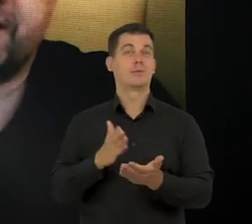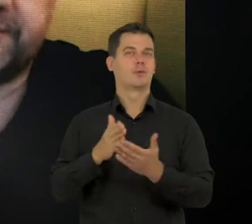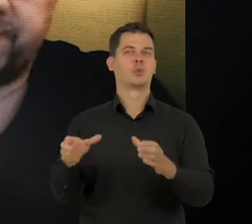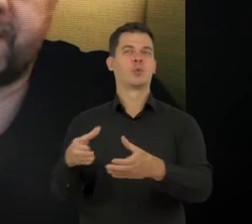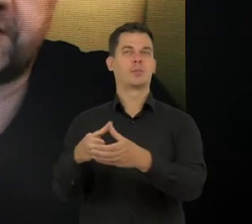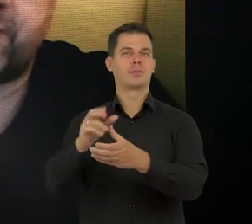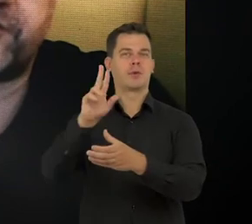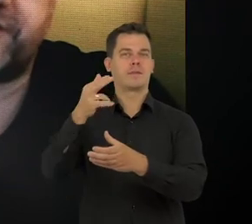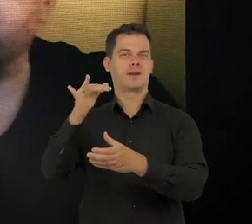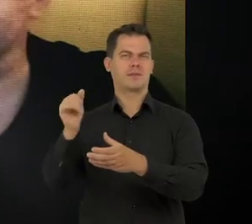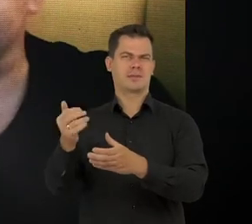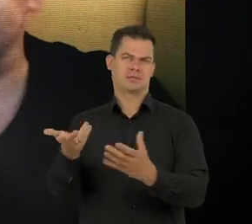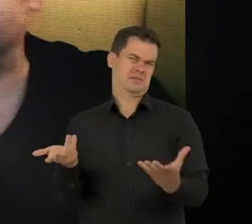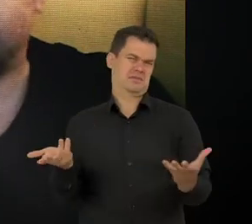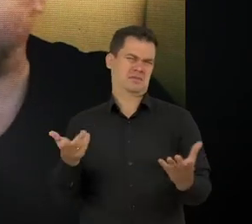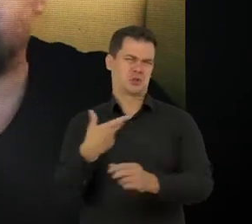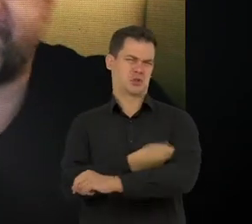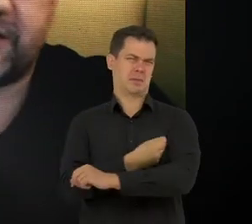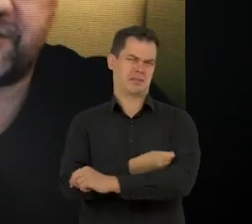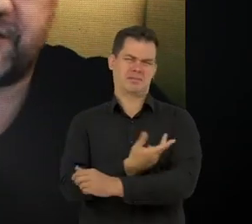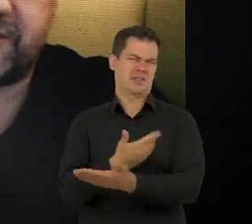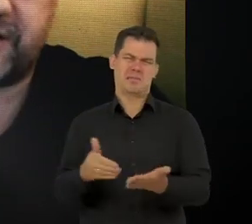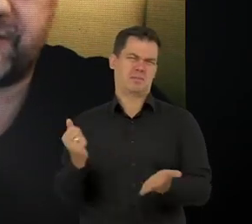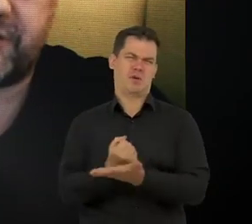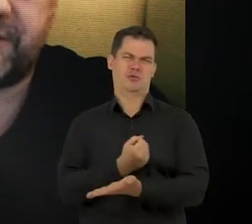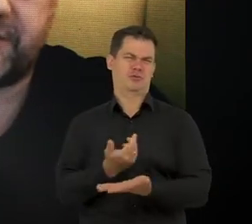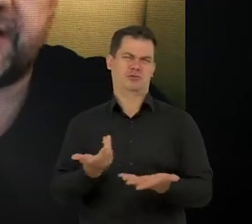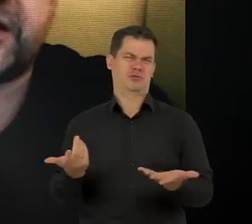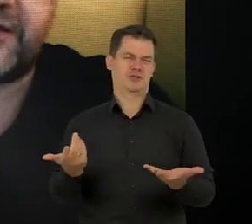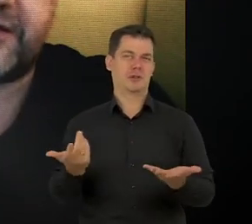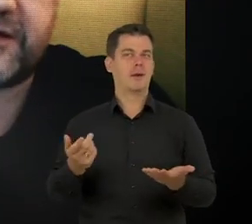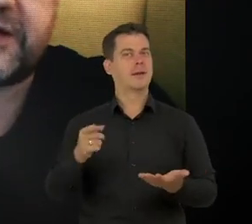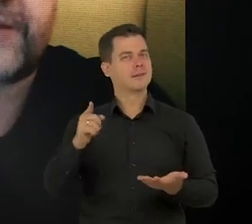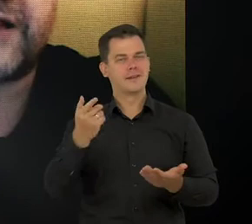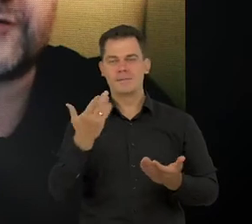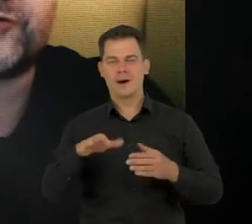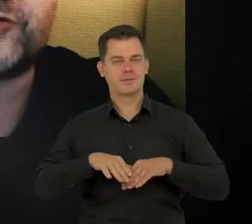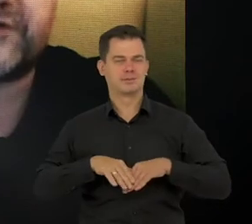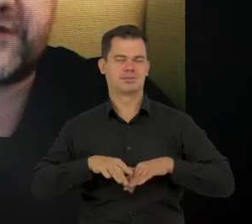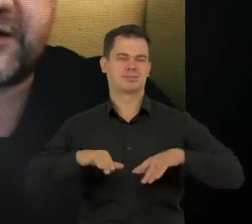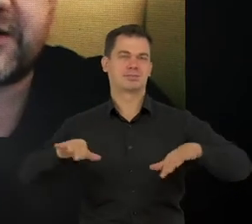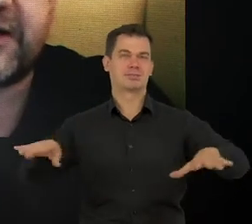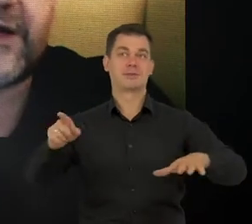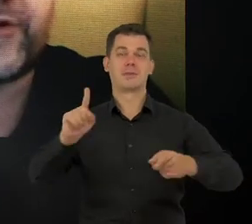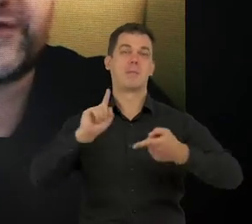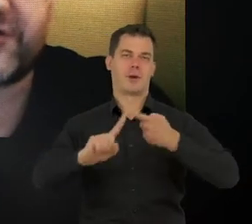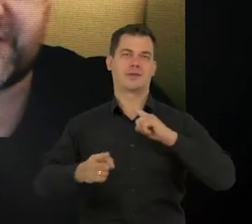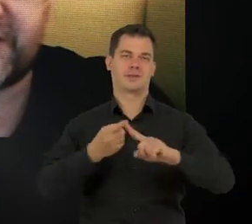mówimy, nie, właściwie te szczepienia to nie są takie potrzebne. Więc bardzo dużo tych